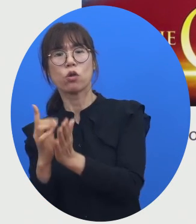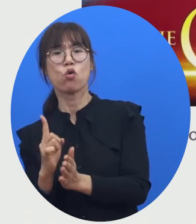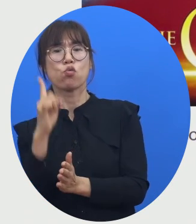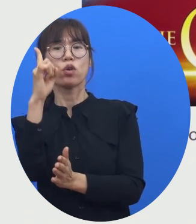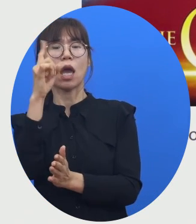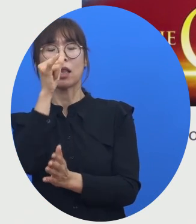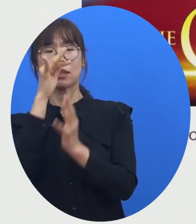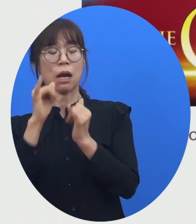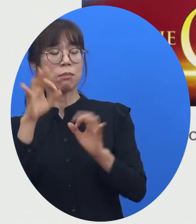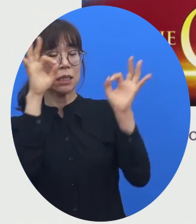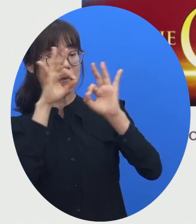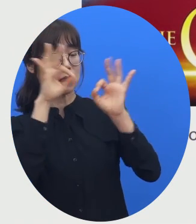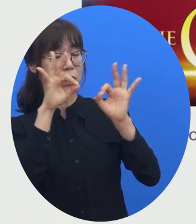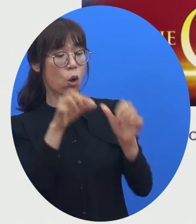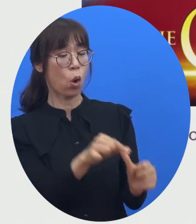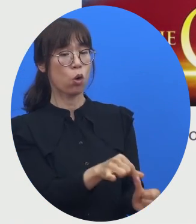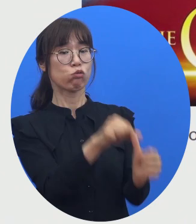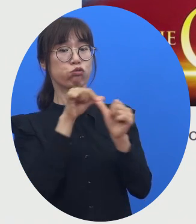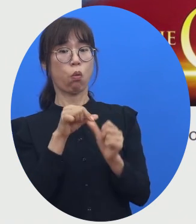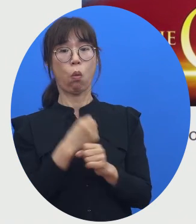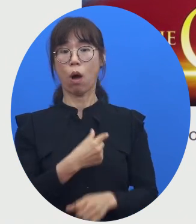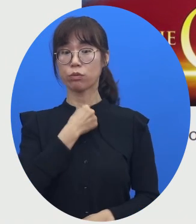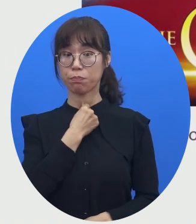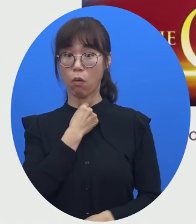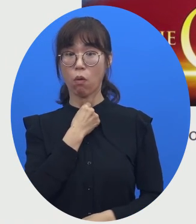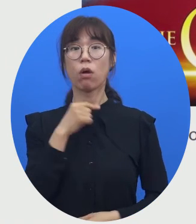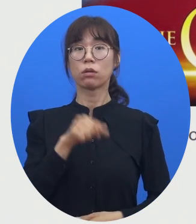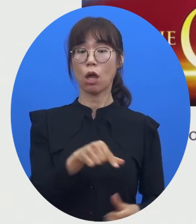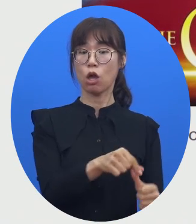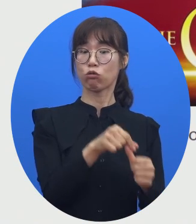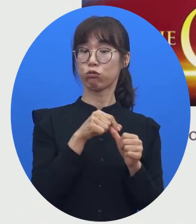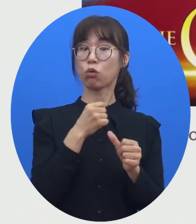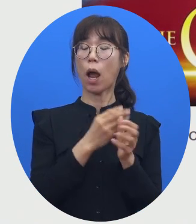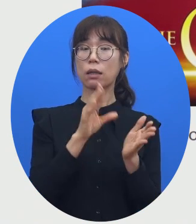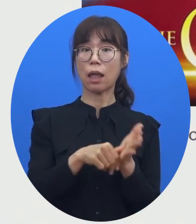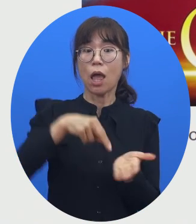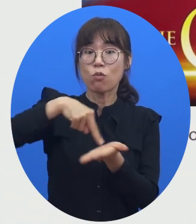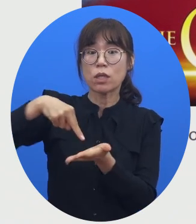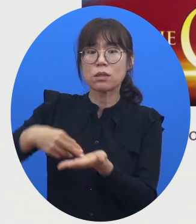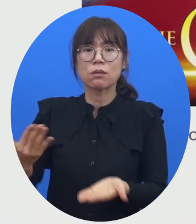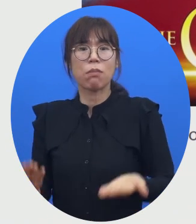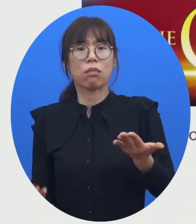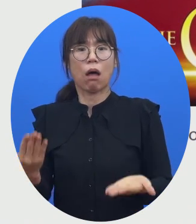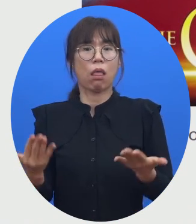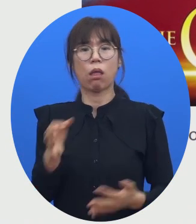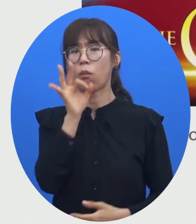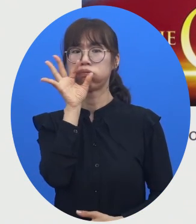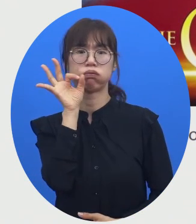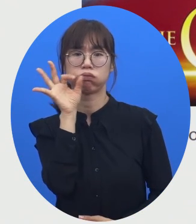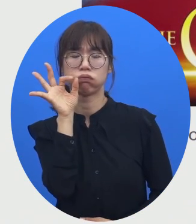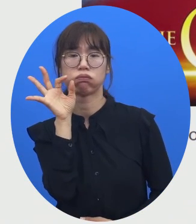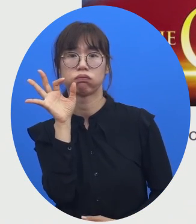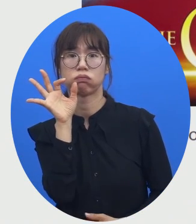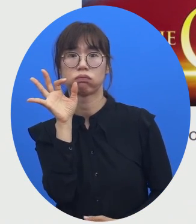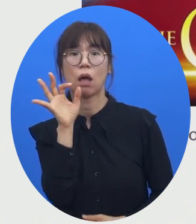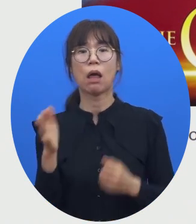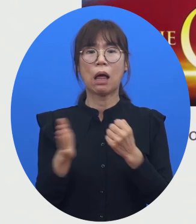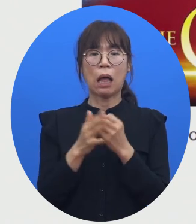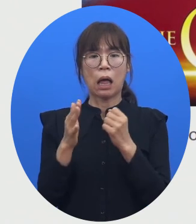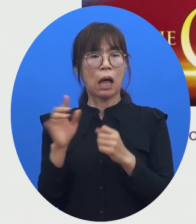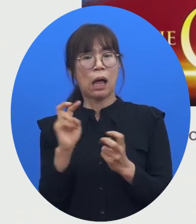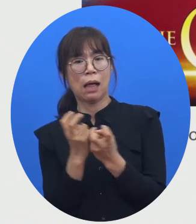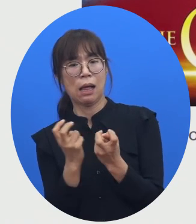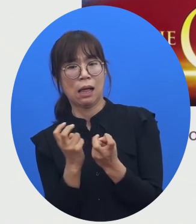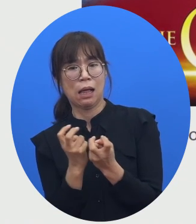위치를 찾아서 구출을 해야 되는데 그 구출하는 과정에서 위치를 판단할 수가 없어서 애를 먹고